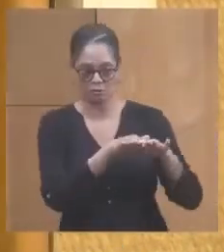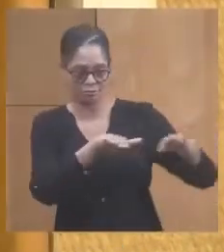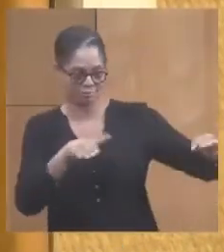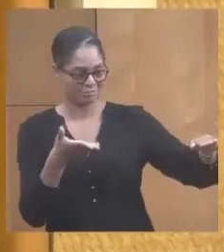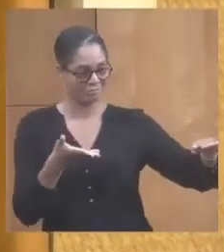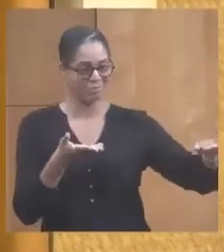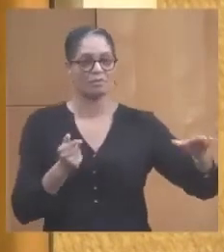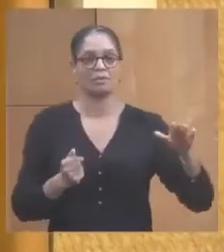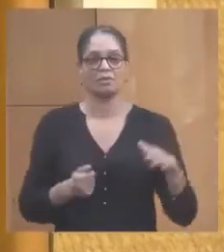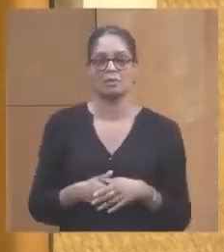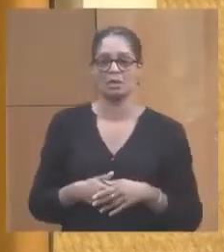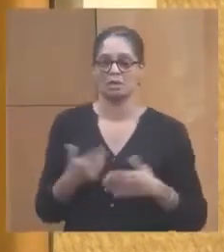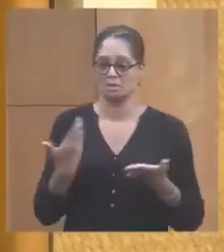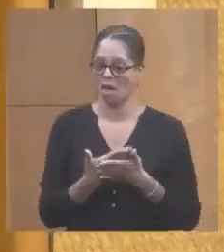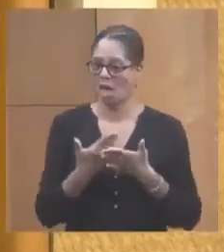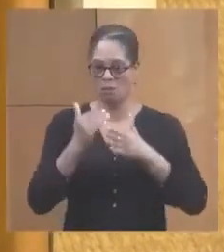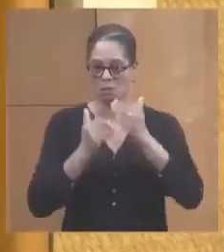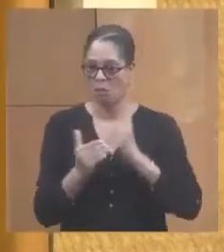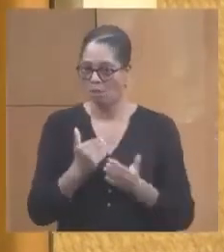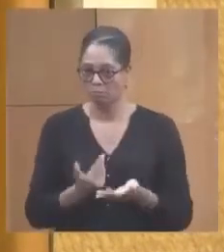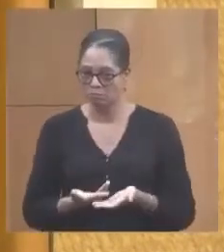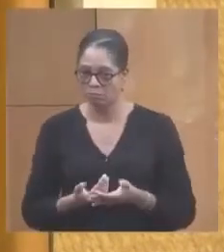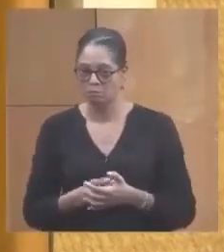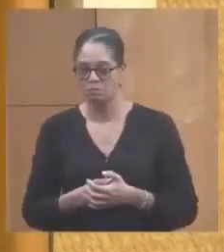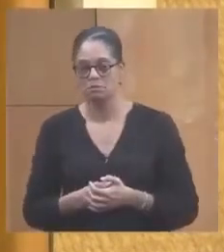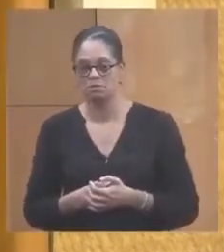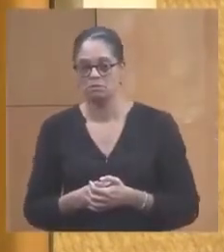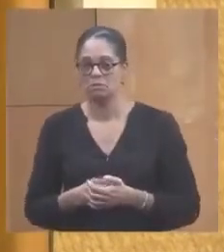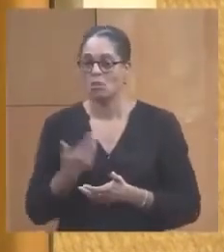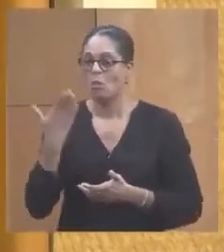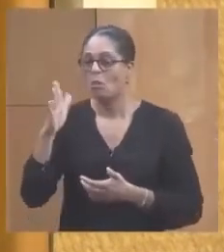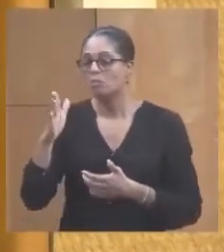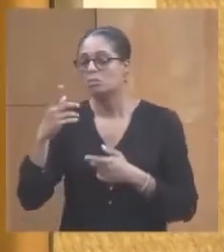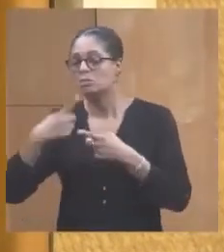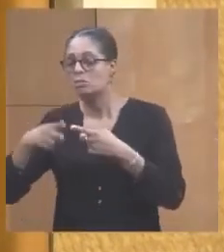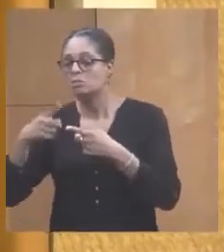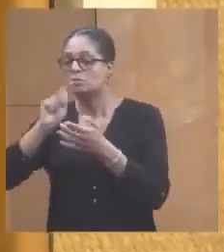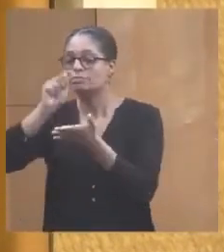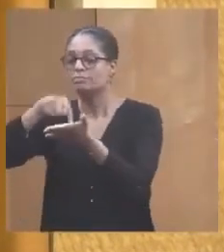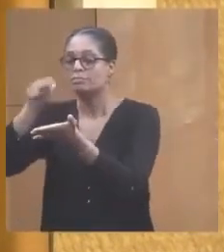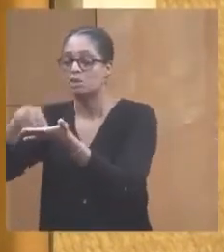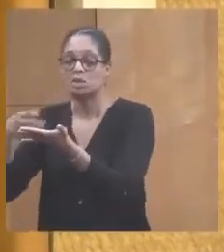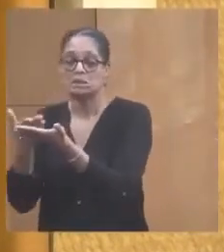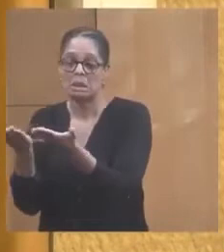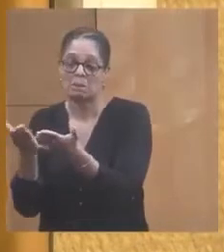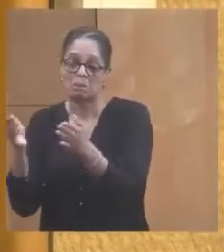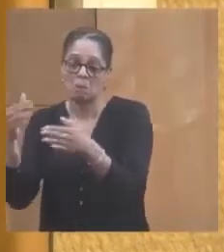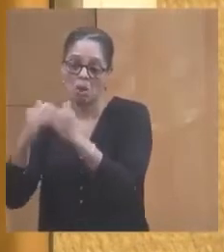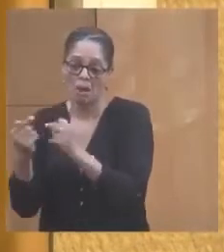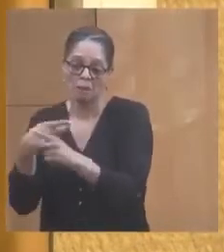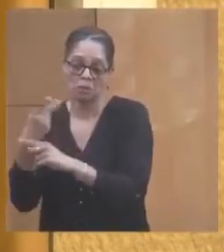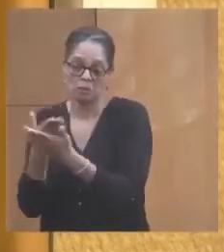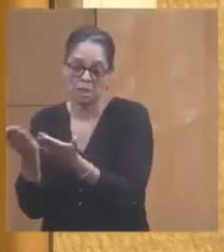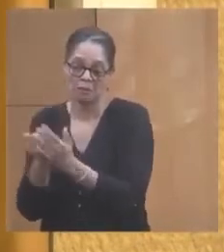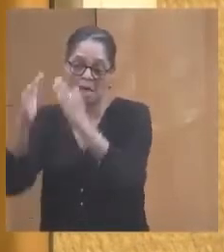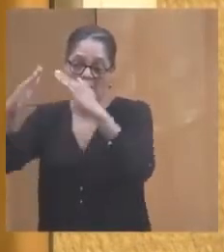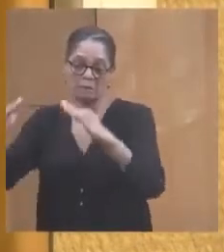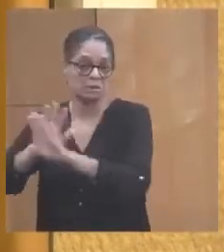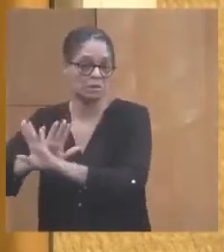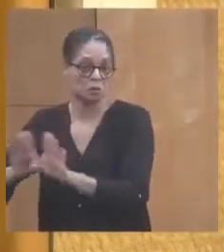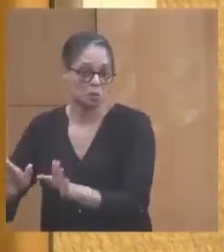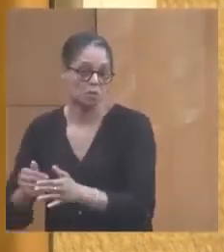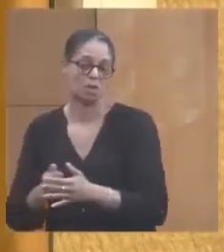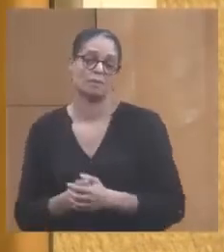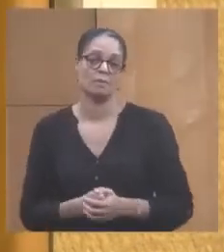appliquons d'autres endroits le programme est simplifié c'est juste des abris bien maintenant il y a un vrai